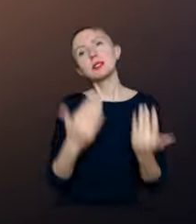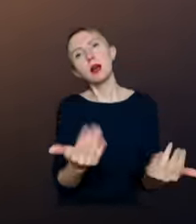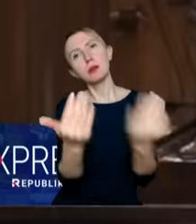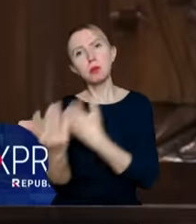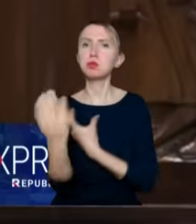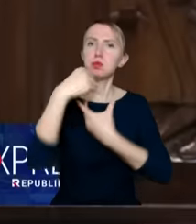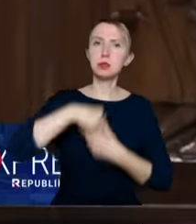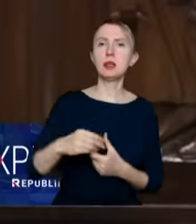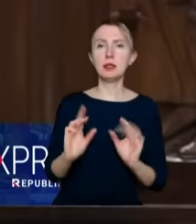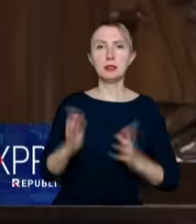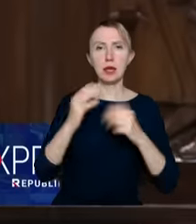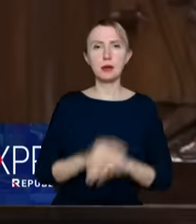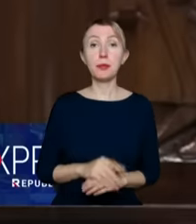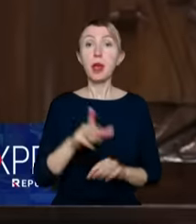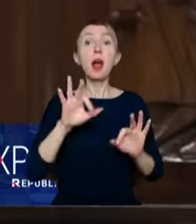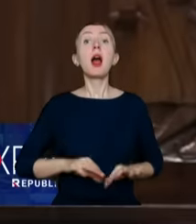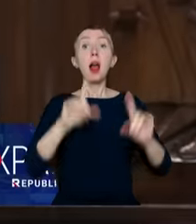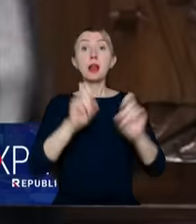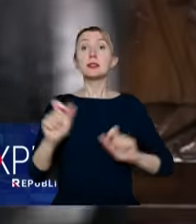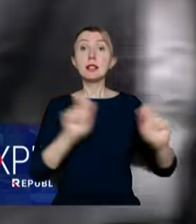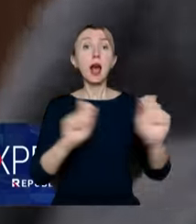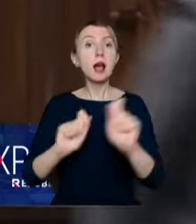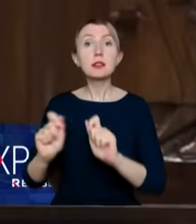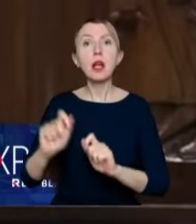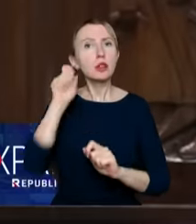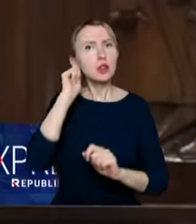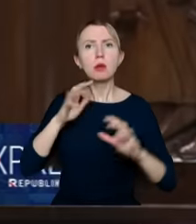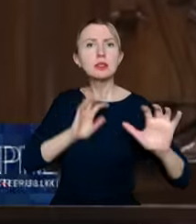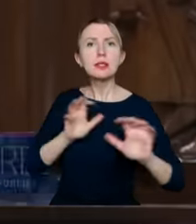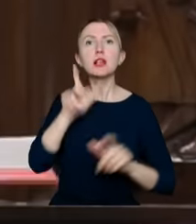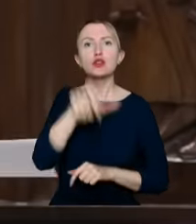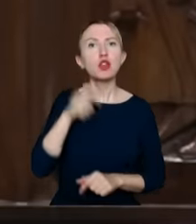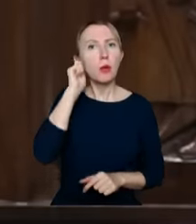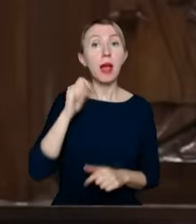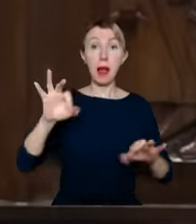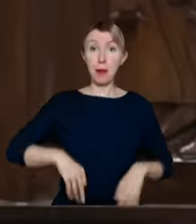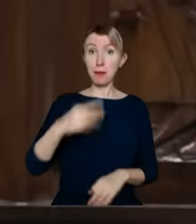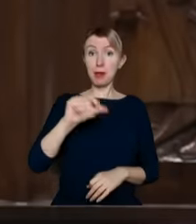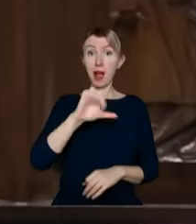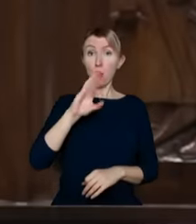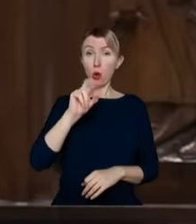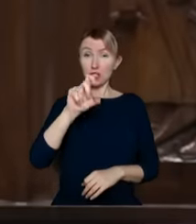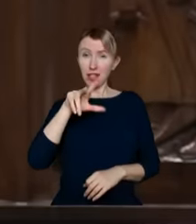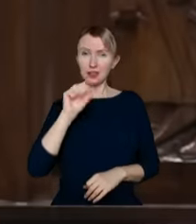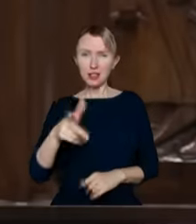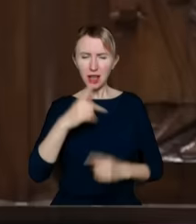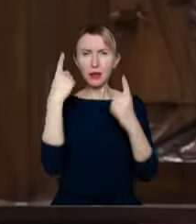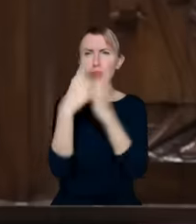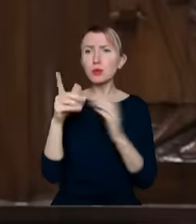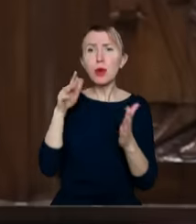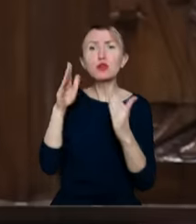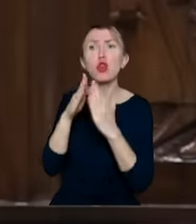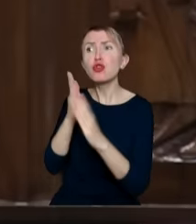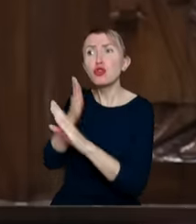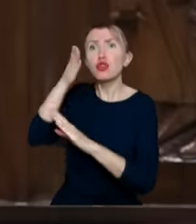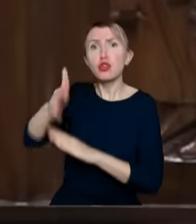udziału w strajku. Zaczął ją zastraszać. Mało tego, szanowni państwo, pan Michał Kołodziejczak wysłał do domu pani Julity